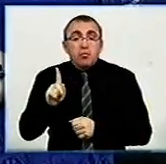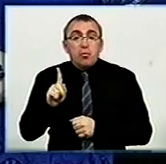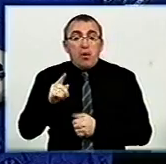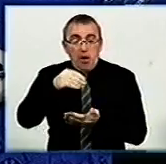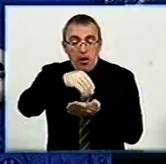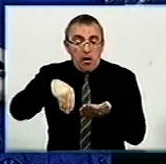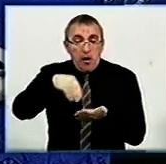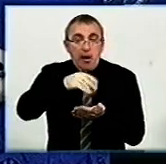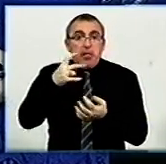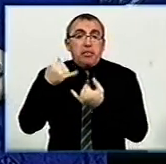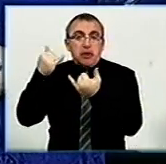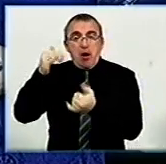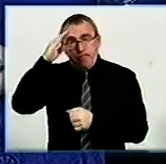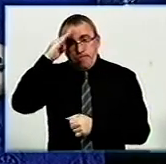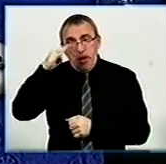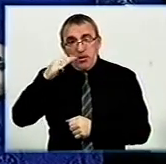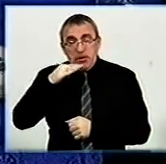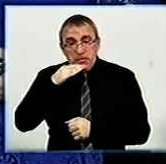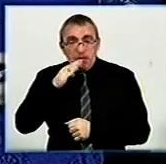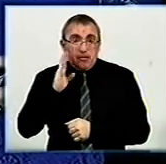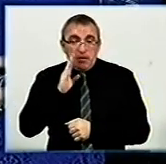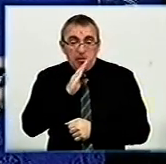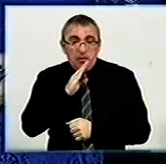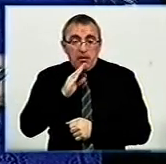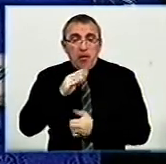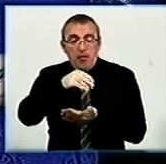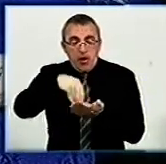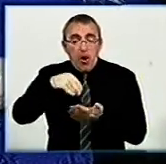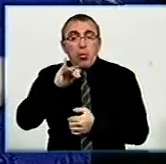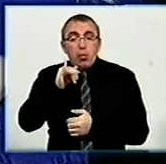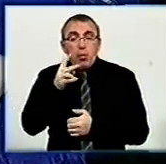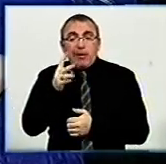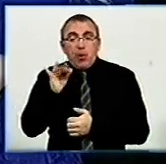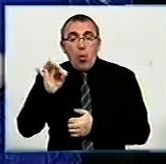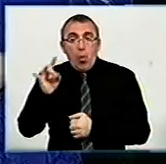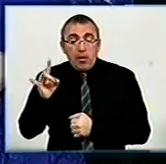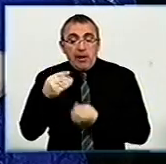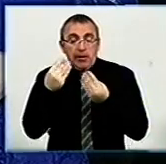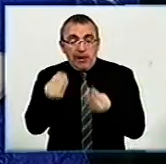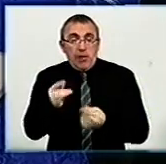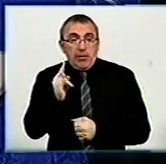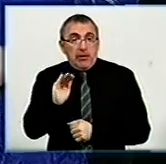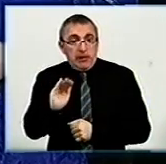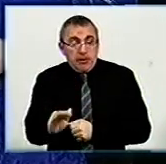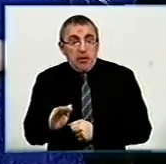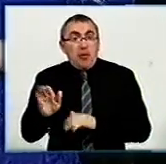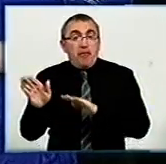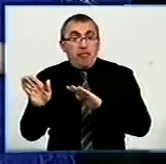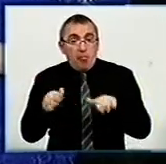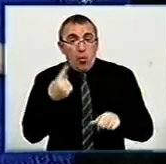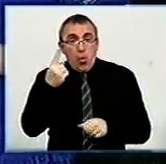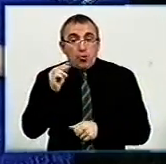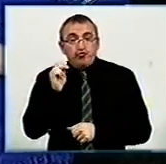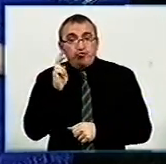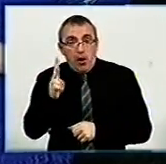заводяться на батьків. Карточки юніор, тобто ця карточка дається дитині. І потім один чек